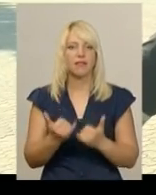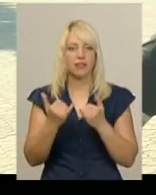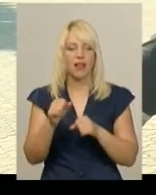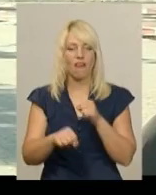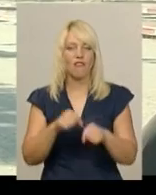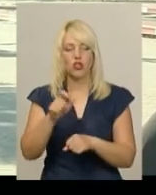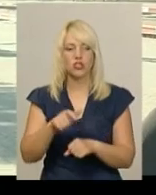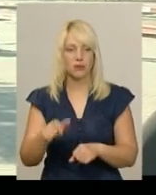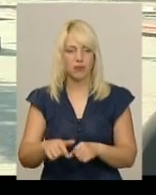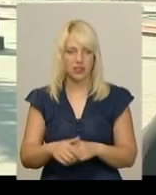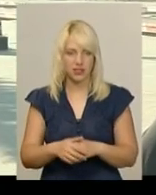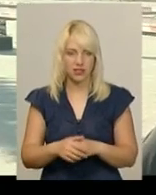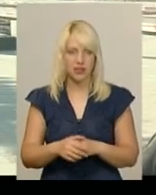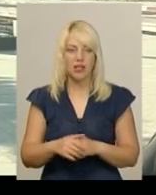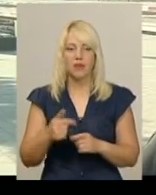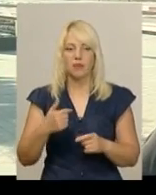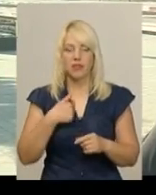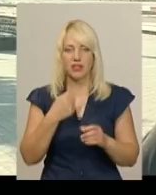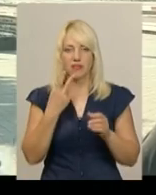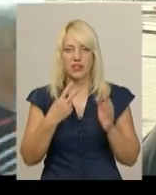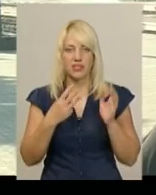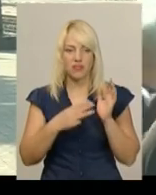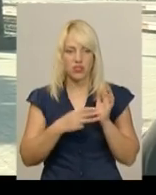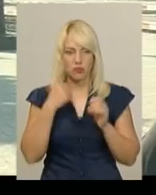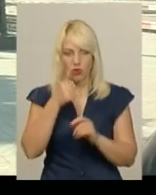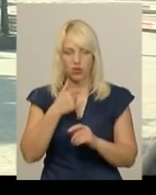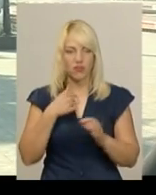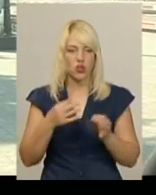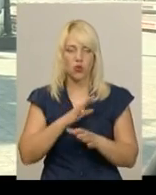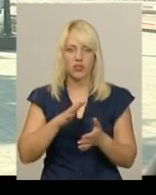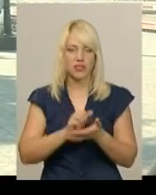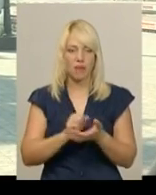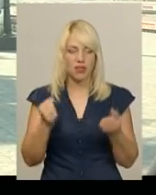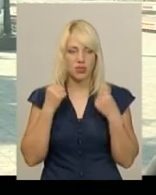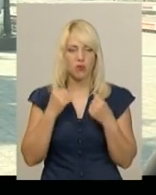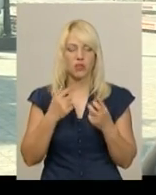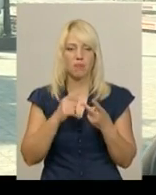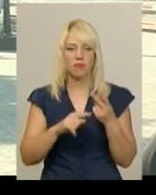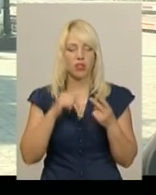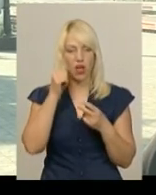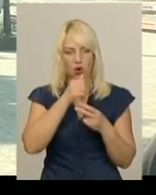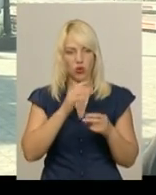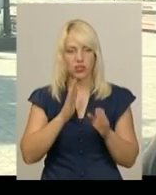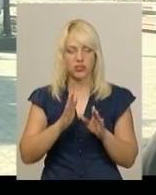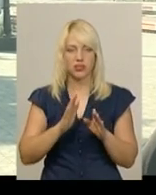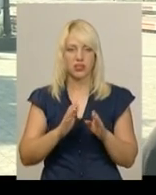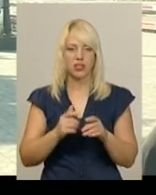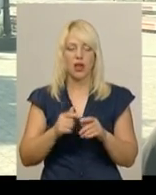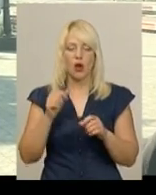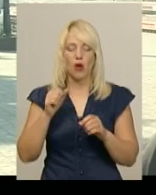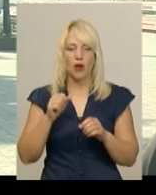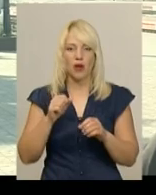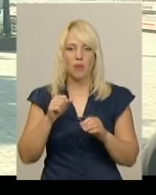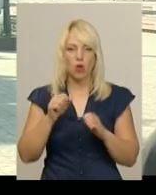розігнатися. Ні, зараз 28 років, думаю, я ніколи спортом не займалася, близько півтора року всього-навсього подолати 100 кілометрів за